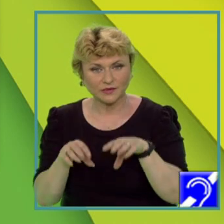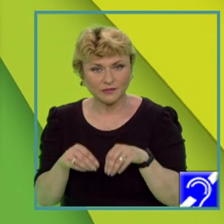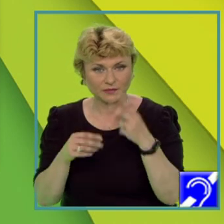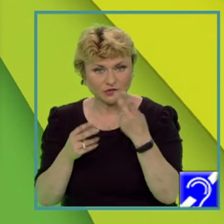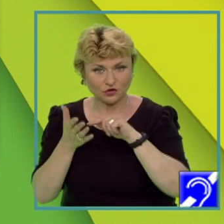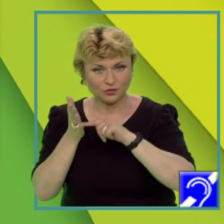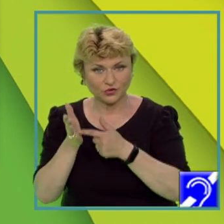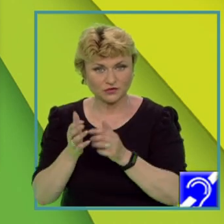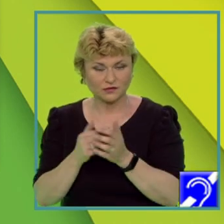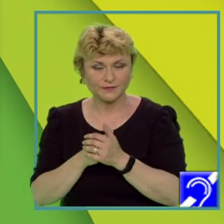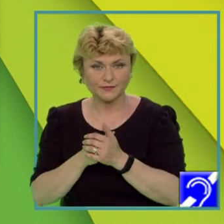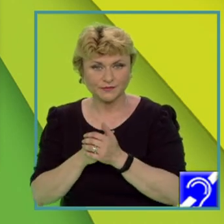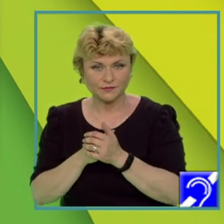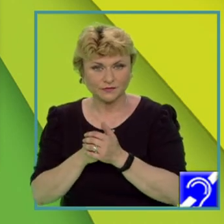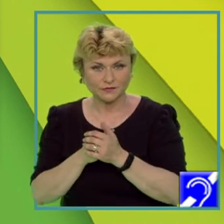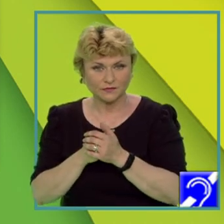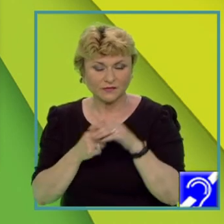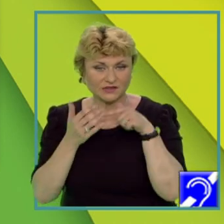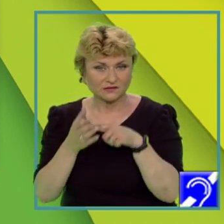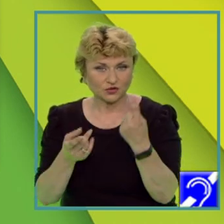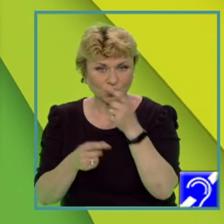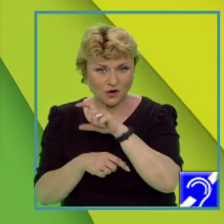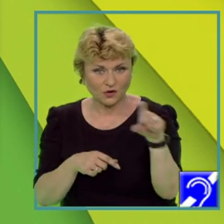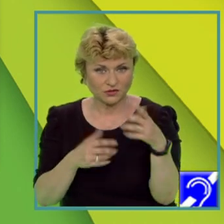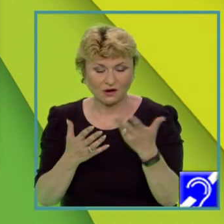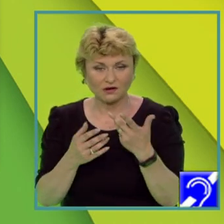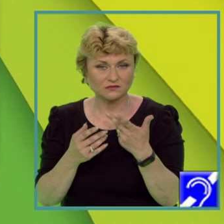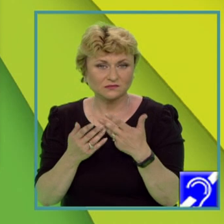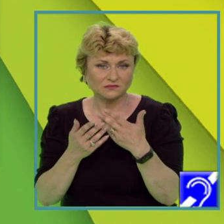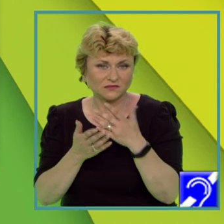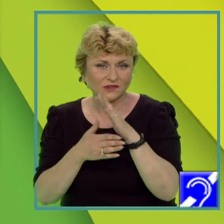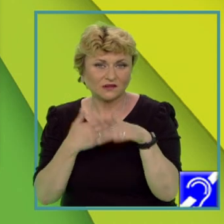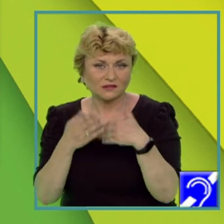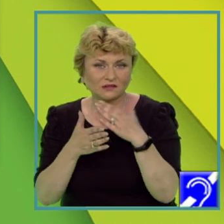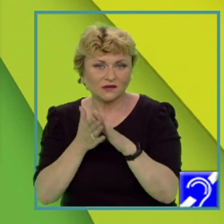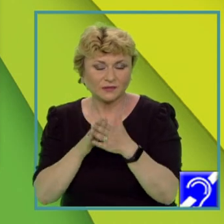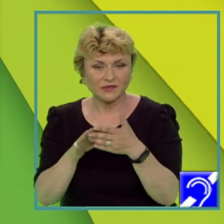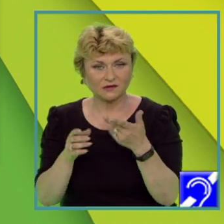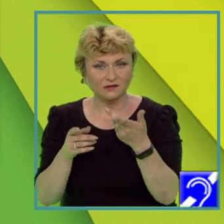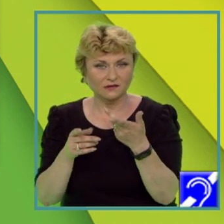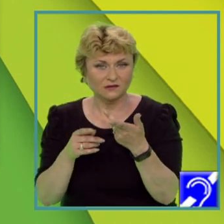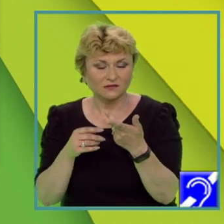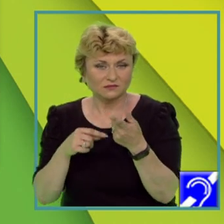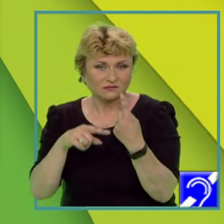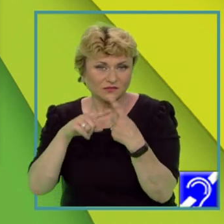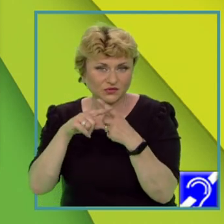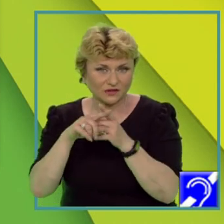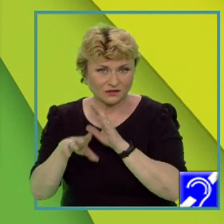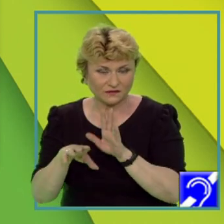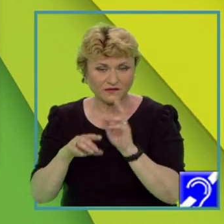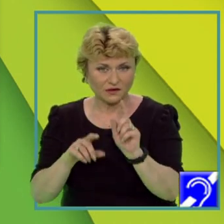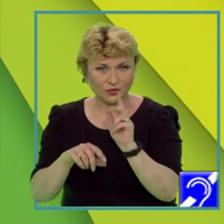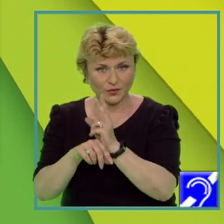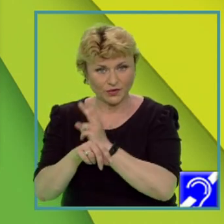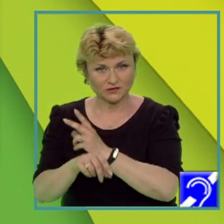două puncte. Prezentați o cauză care determină valorile pozitive ale bilanțului natural al populației